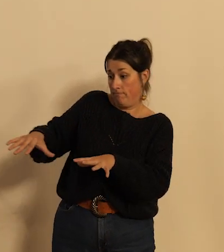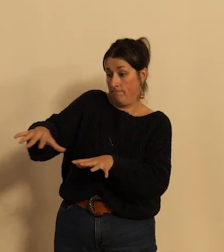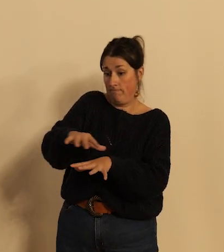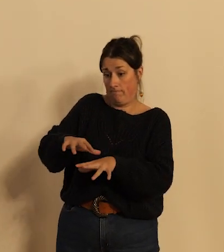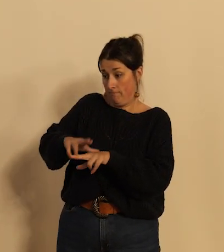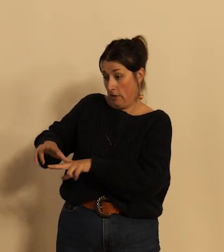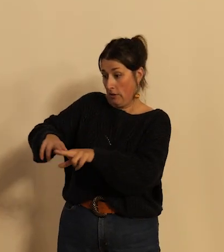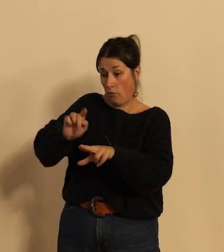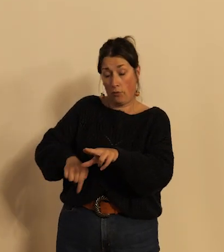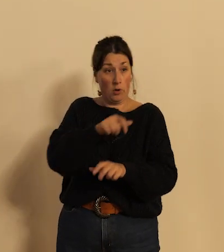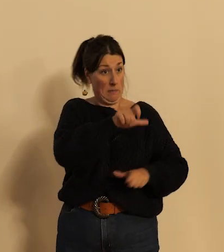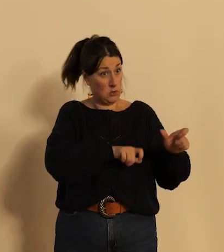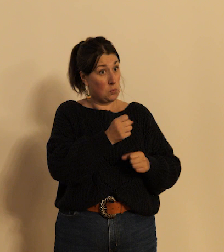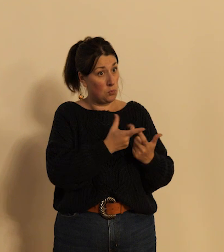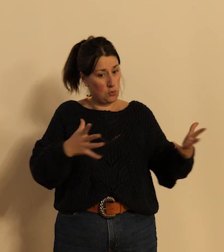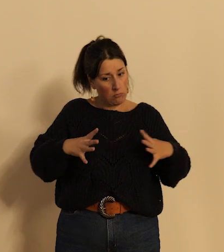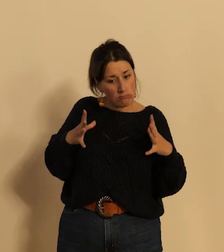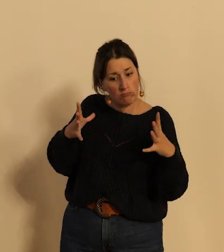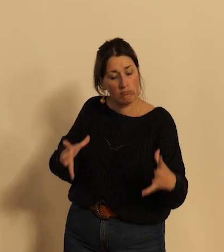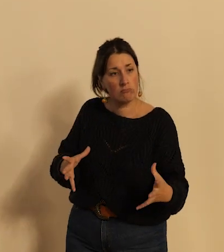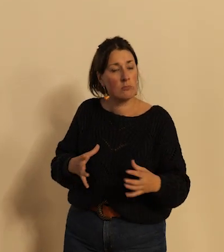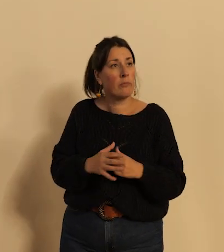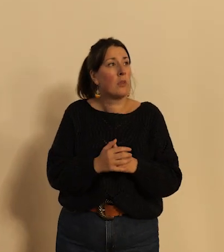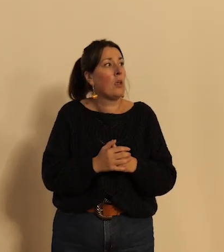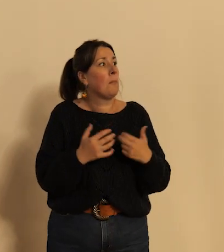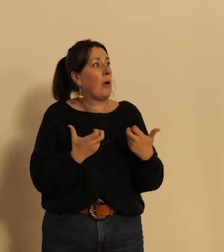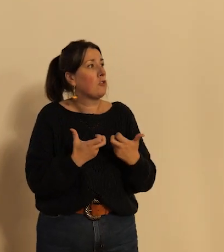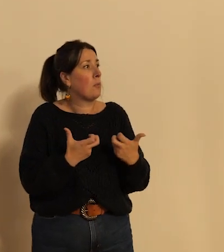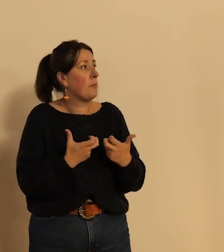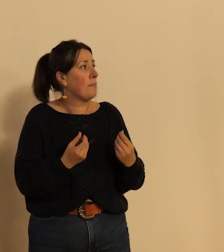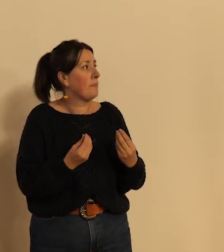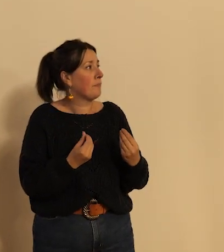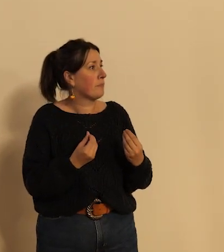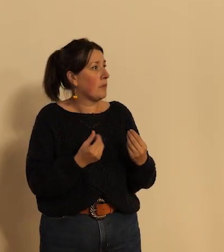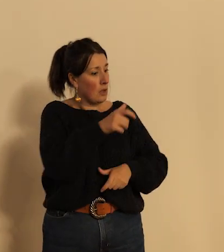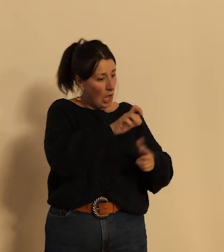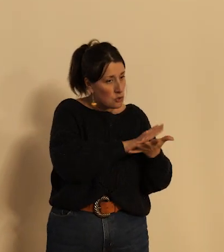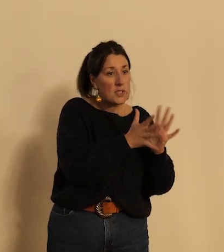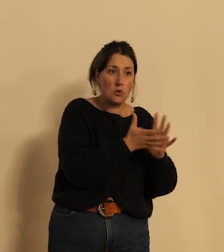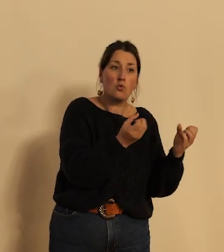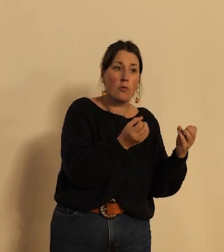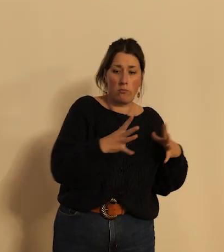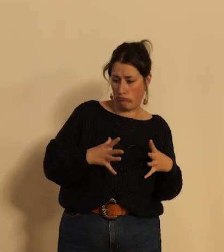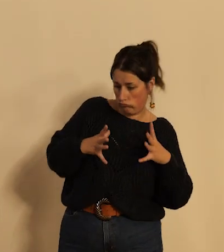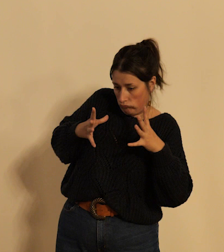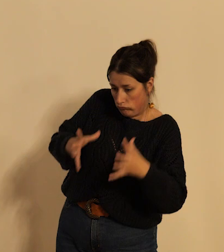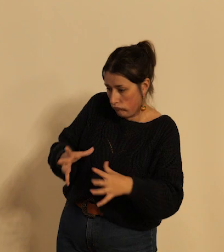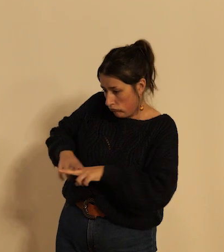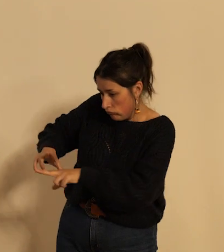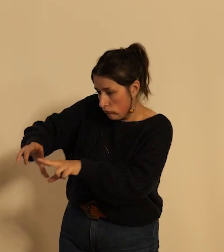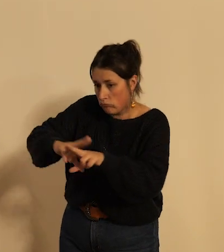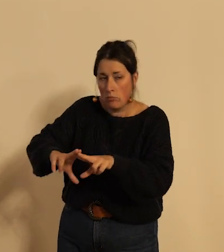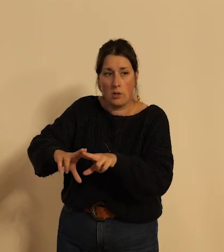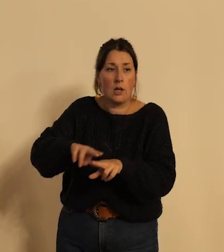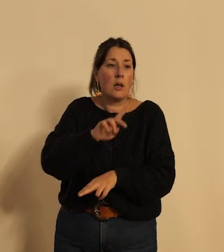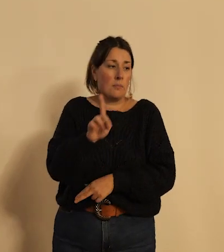et parmi ces initiatives bien plusieurs initiatives seront prises par des associations mais toujours avec l'appui